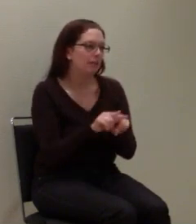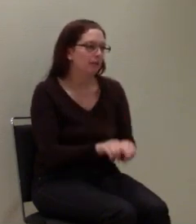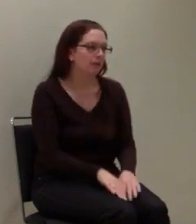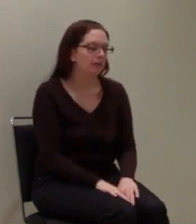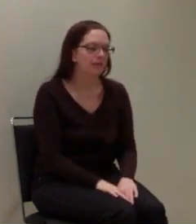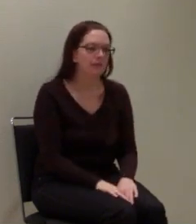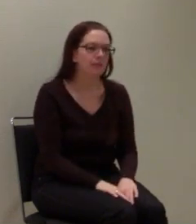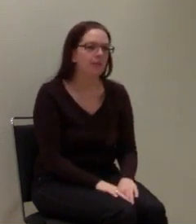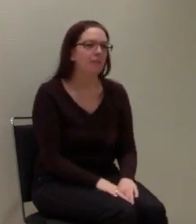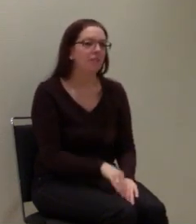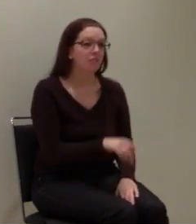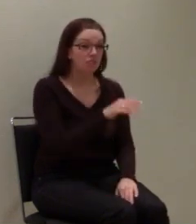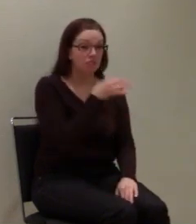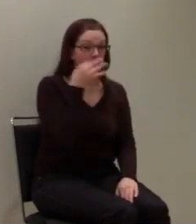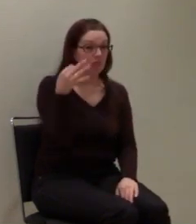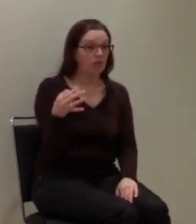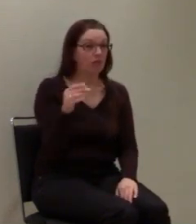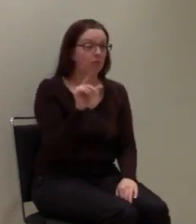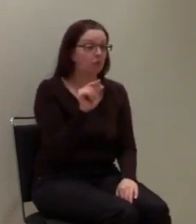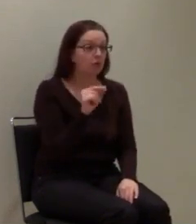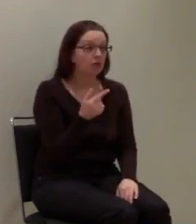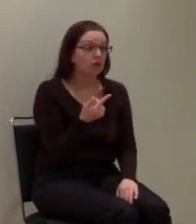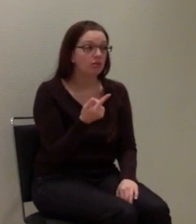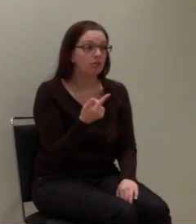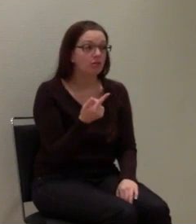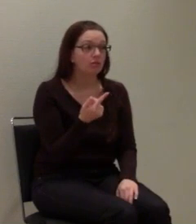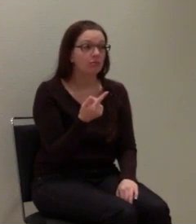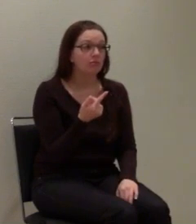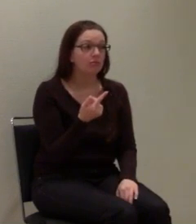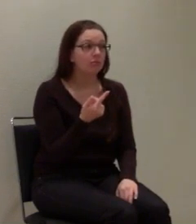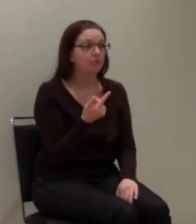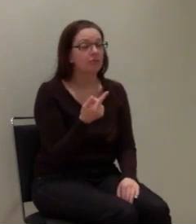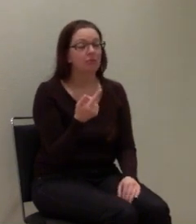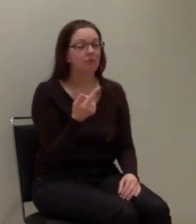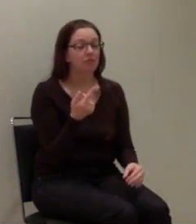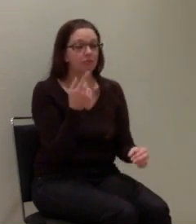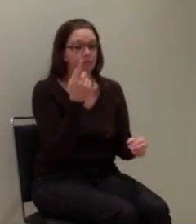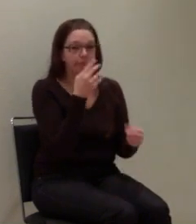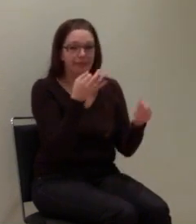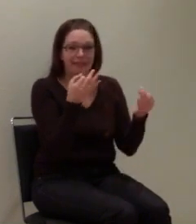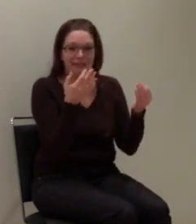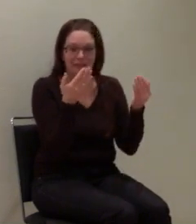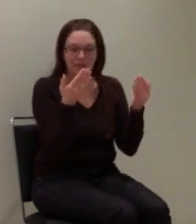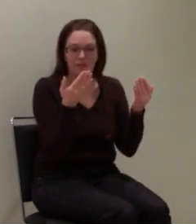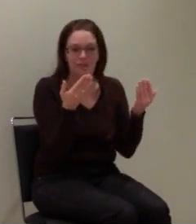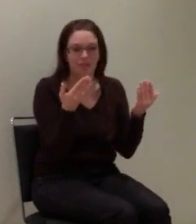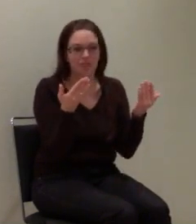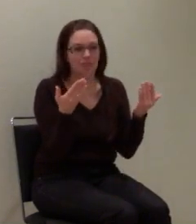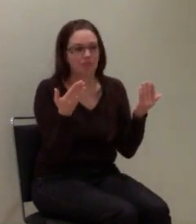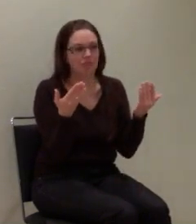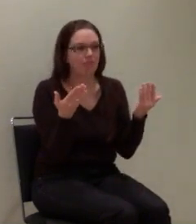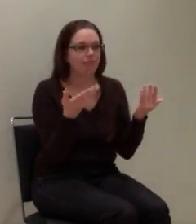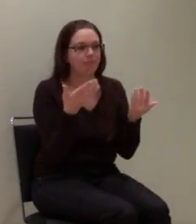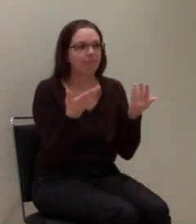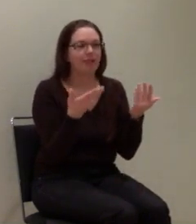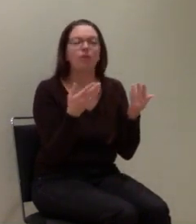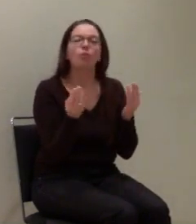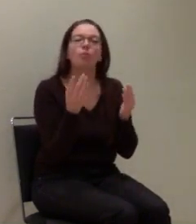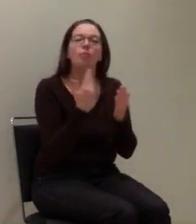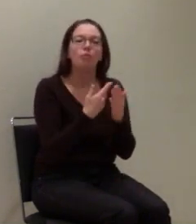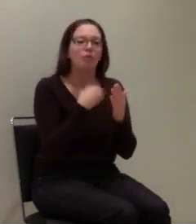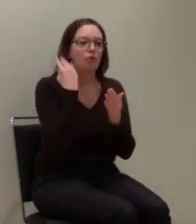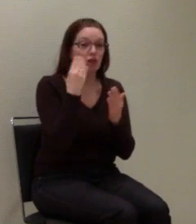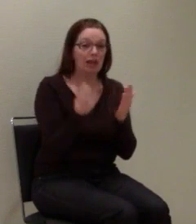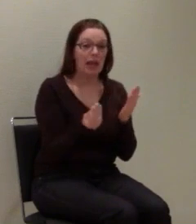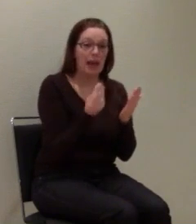Das heißt im Grunde genommen, würde ja passieren, dass die Funktion oder beziehungsweise das App, was